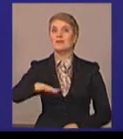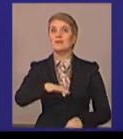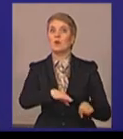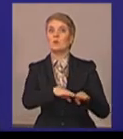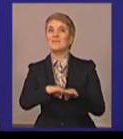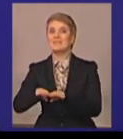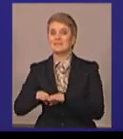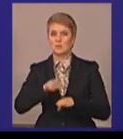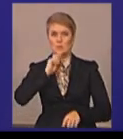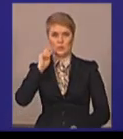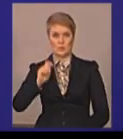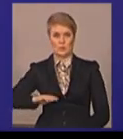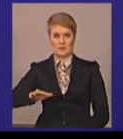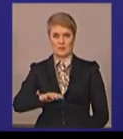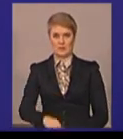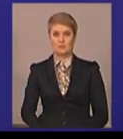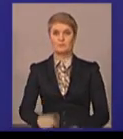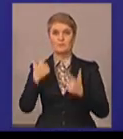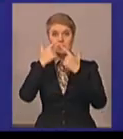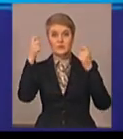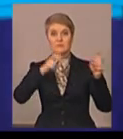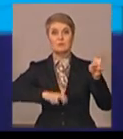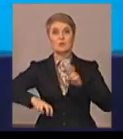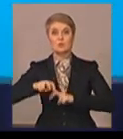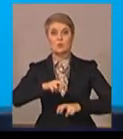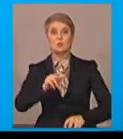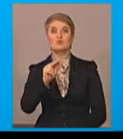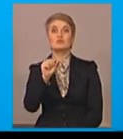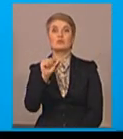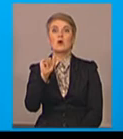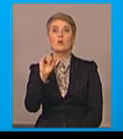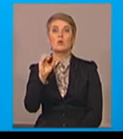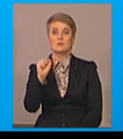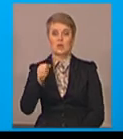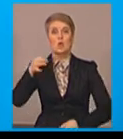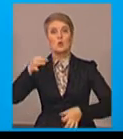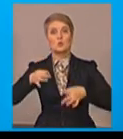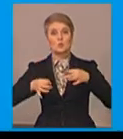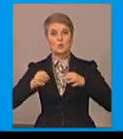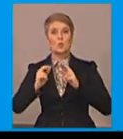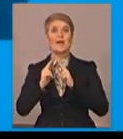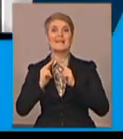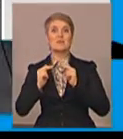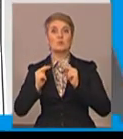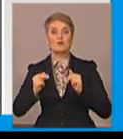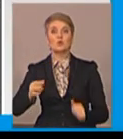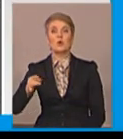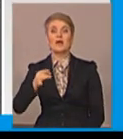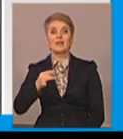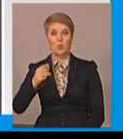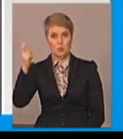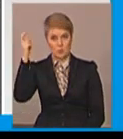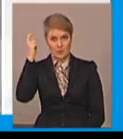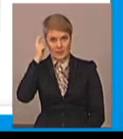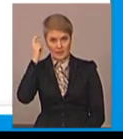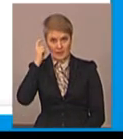Інтерпол оголосив розшук Миколу Чауса, відстороненого суддю Дніпровського райсуду столиці. Про це пише сайт Міжнародної пошукової організації.